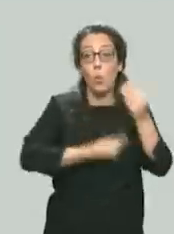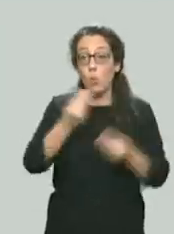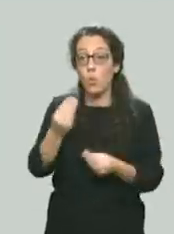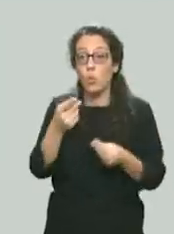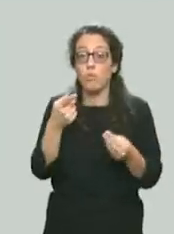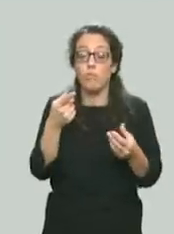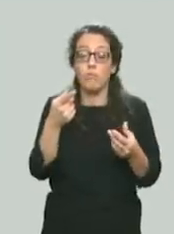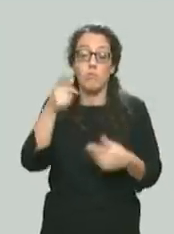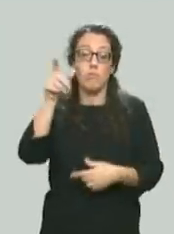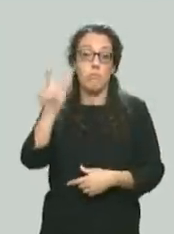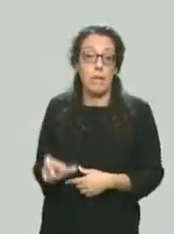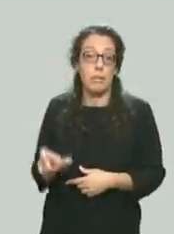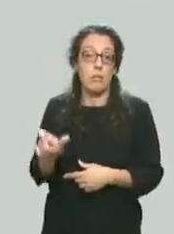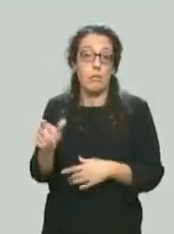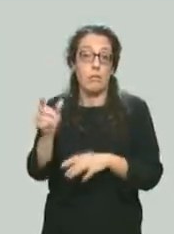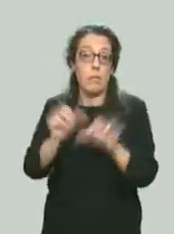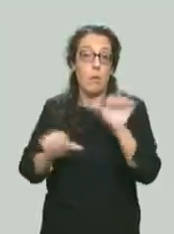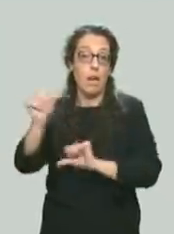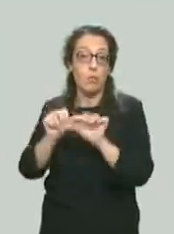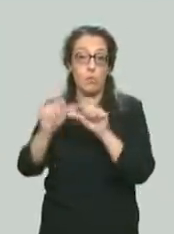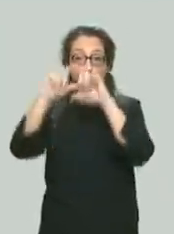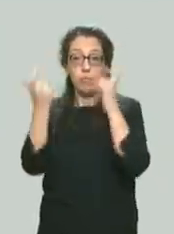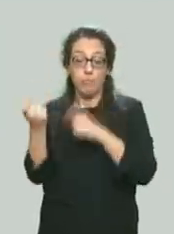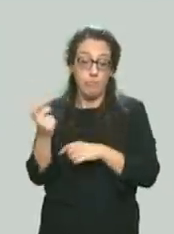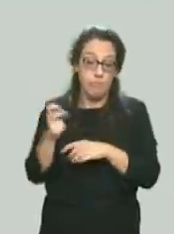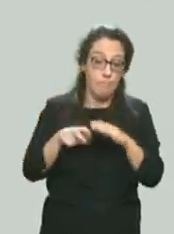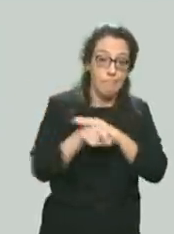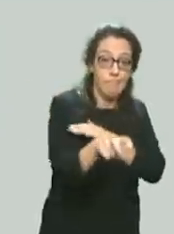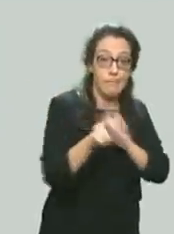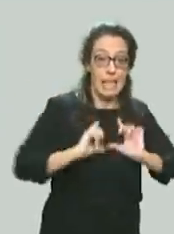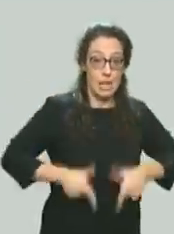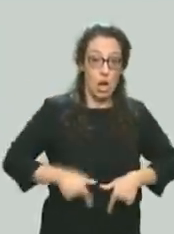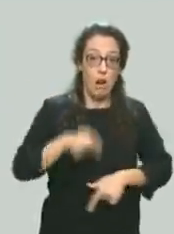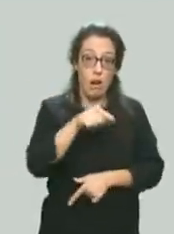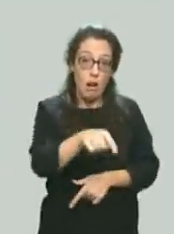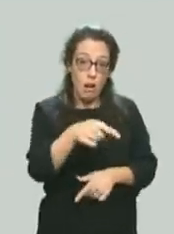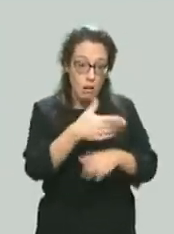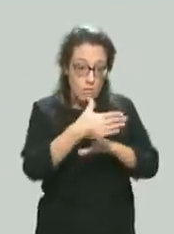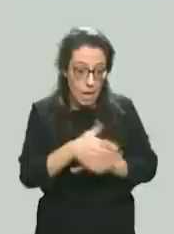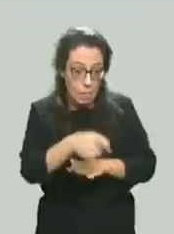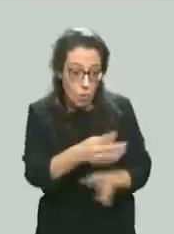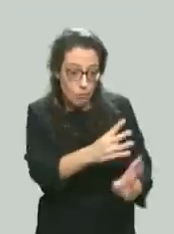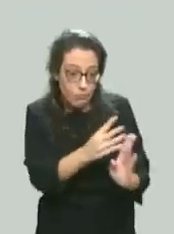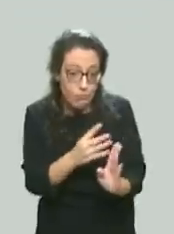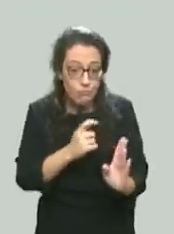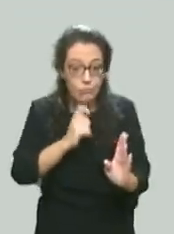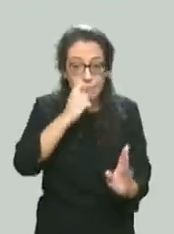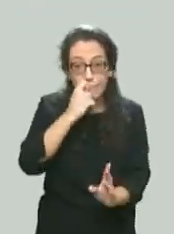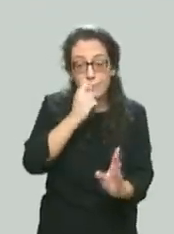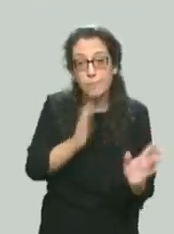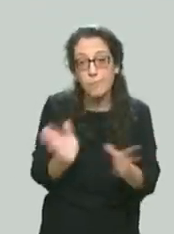présence des laboratoires dans l'établissement scolaire, dans l'école primaire. C'est ce qui se